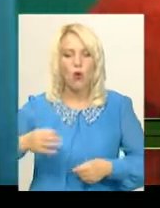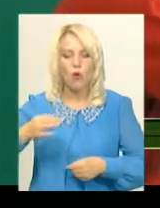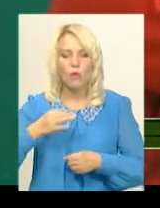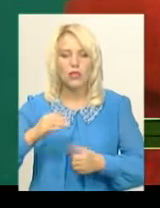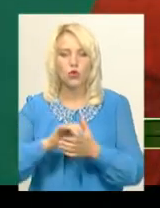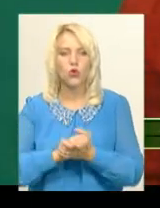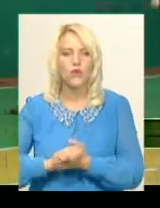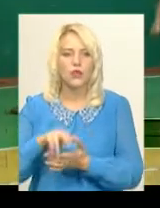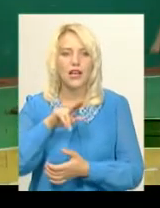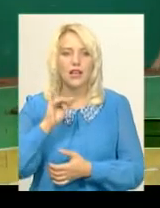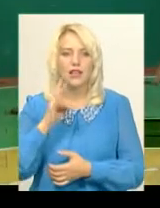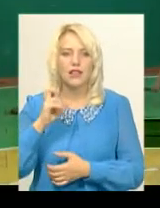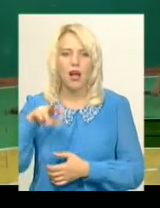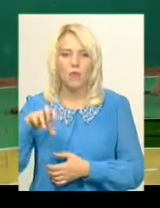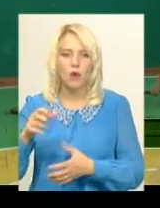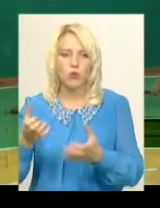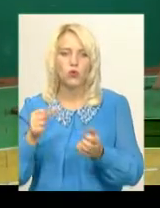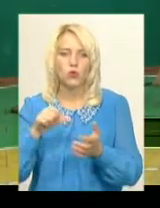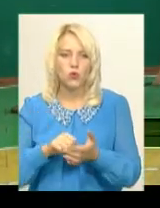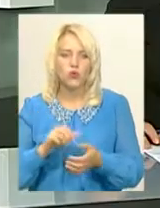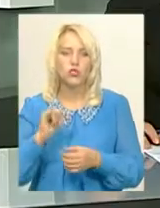участь у чемпіонаті України з гирівого спорту.